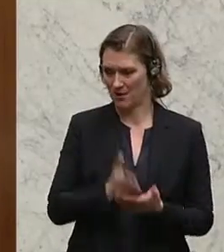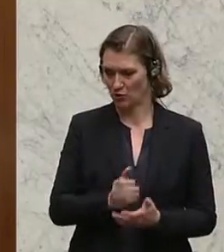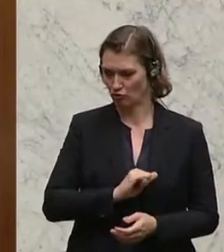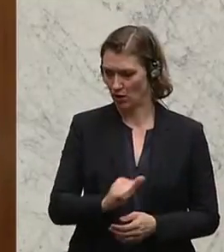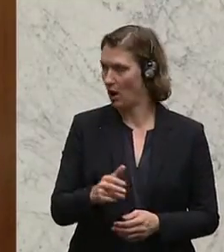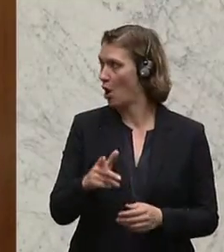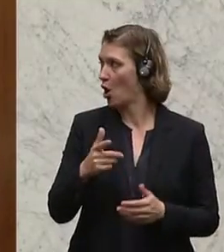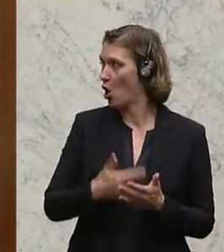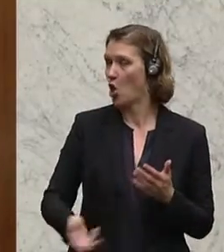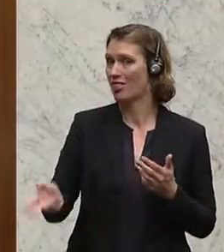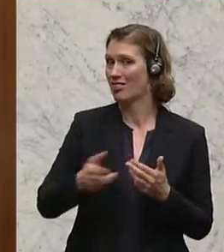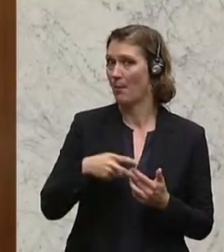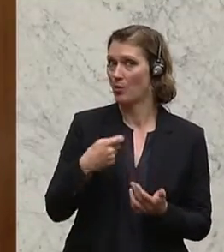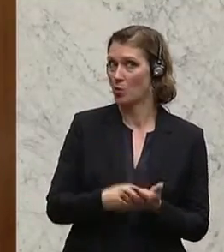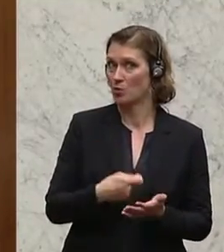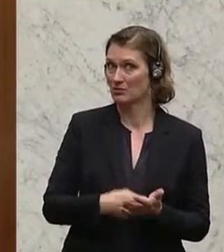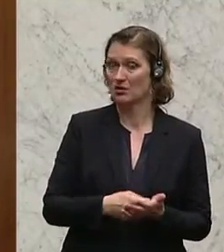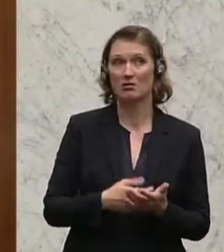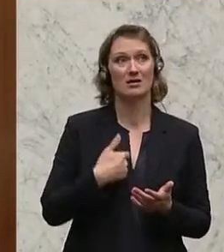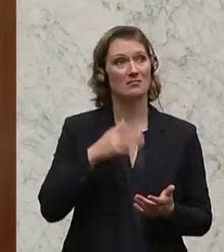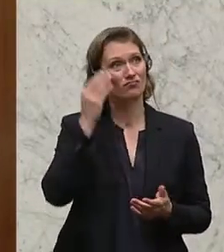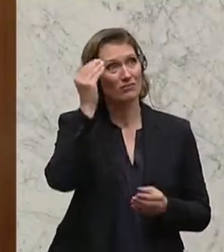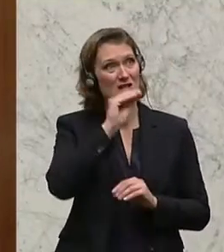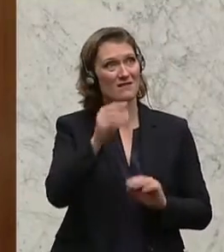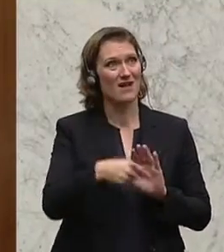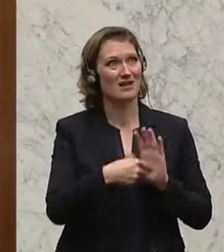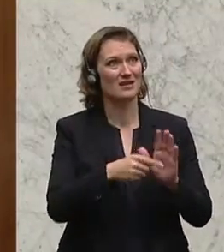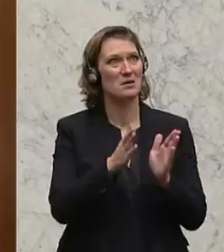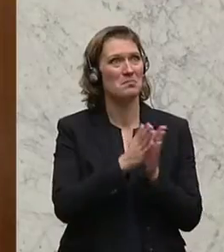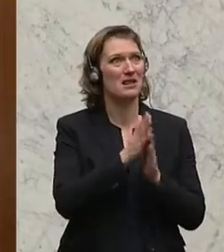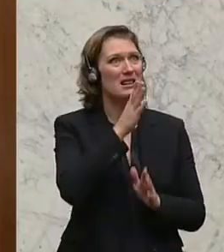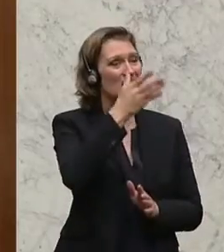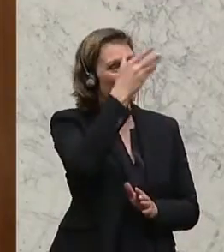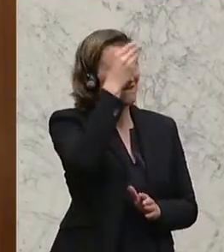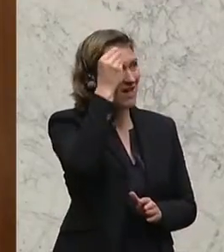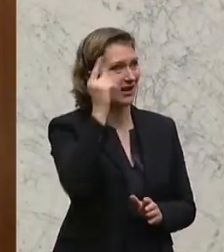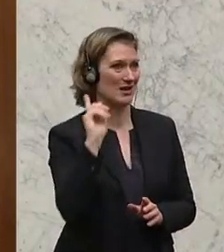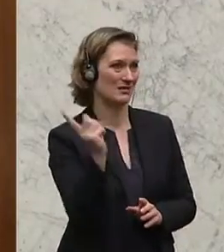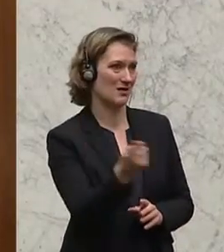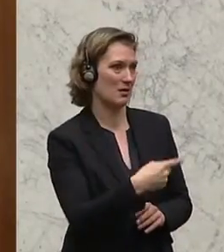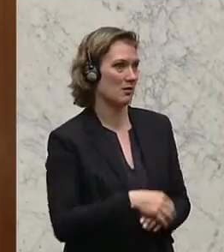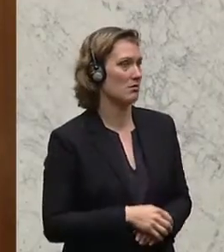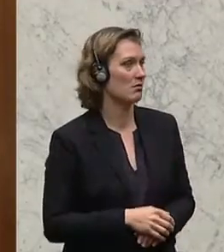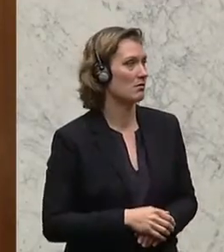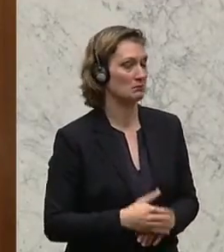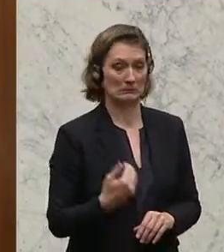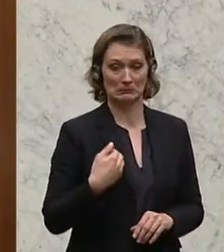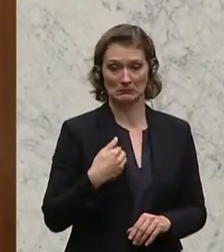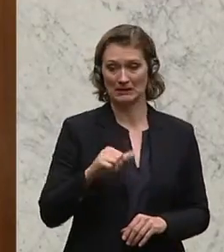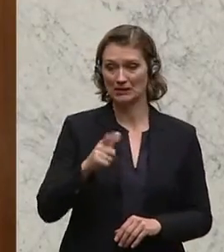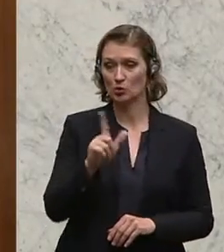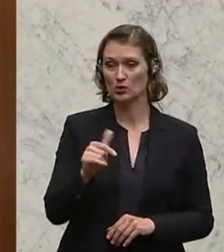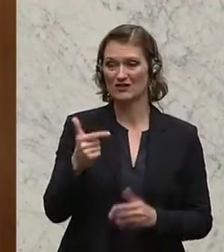Frage der Lohnnebenkosten darf ich auf Folgendes hinweisen, damit das nicht in Vergessenheit gerät. 1. Juli